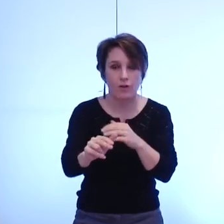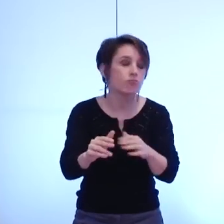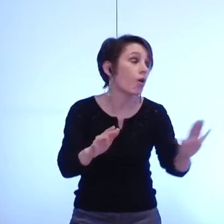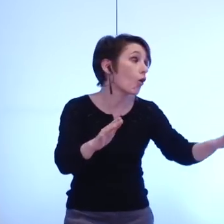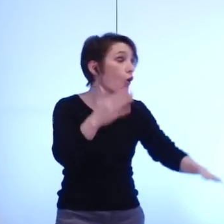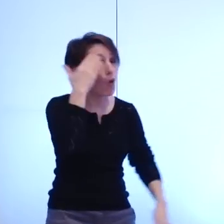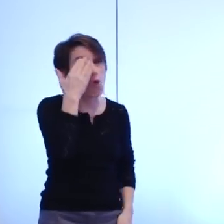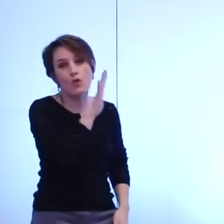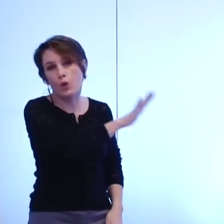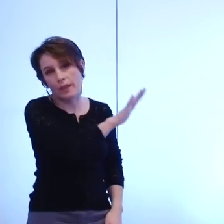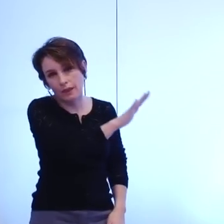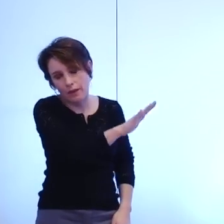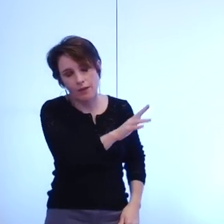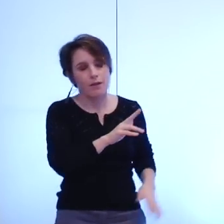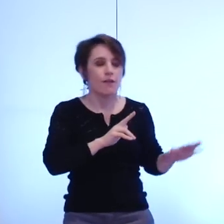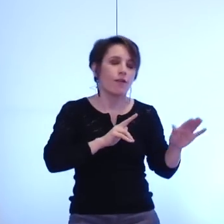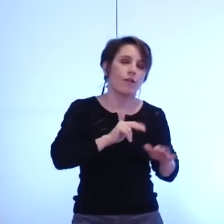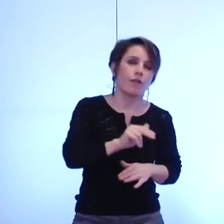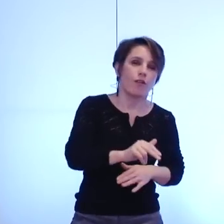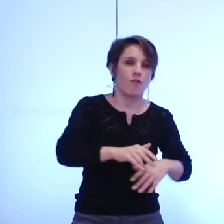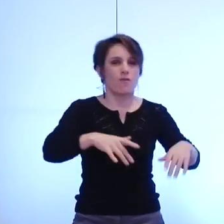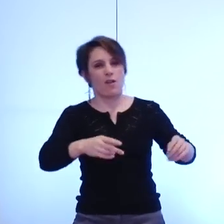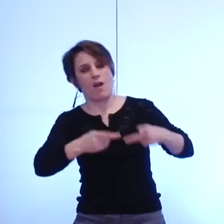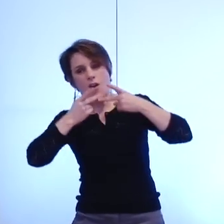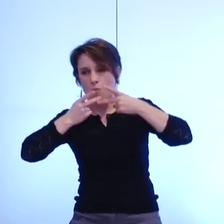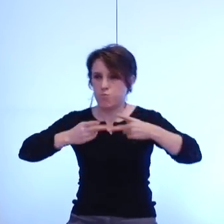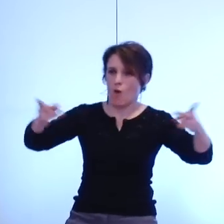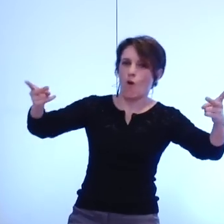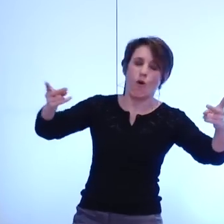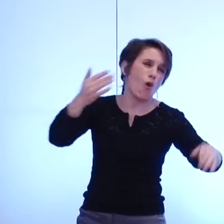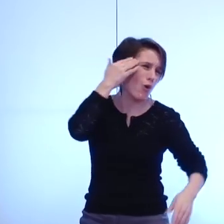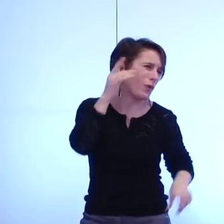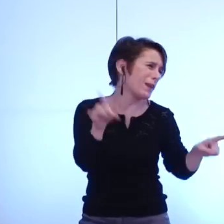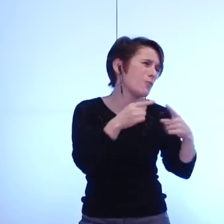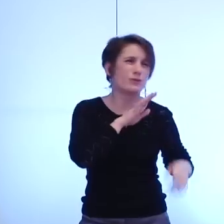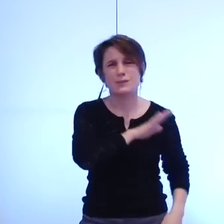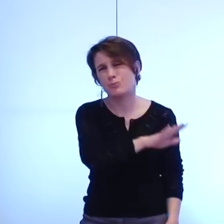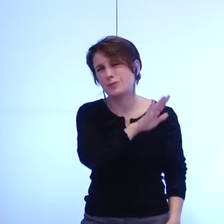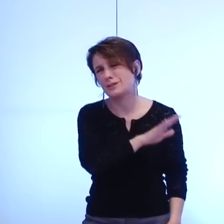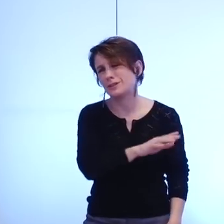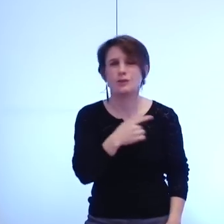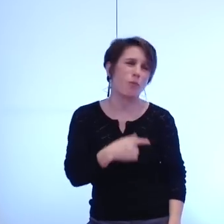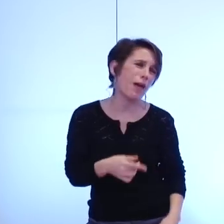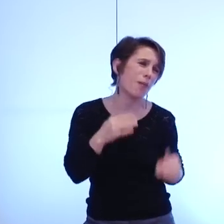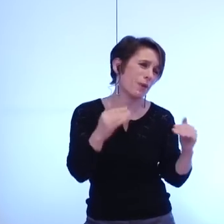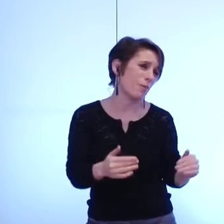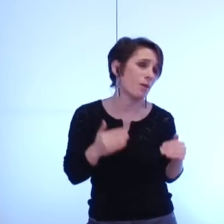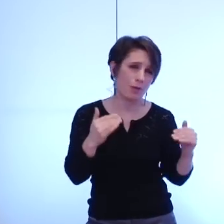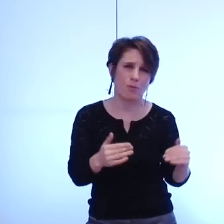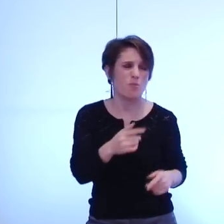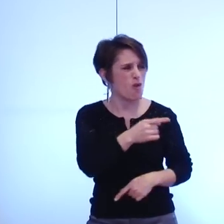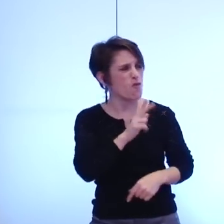connaît maintenant vous allez sortir la grosse caisse on connaît la musique sur le thème donc la métro s'engage